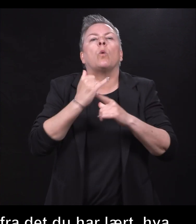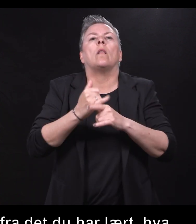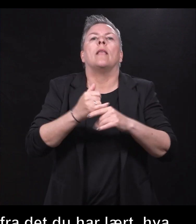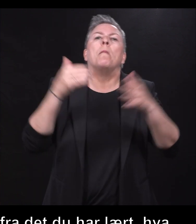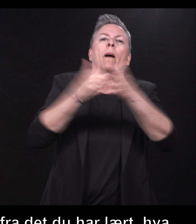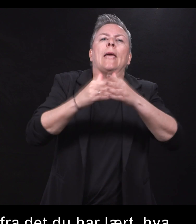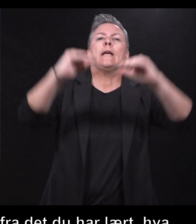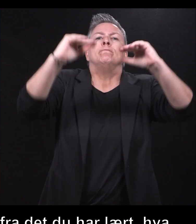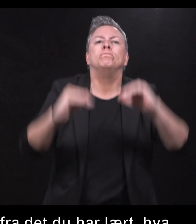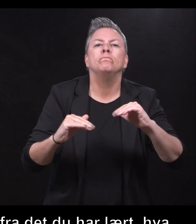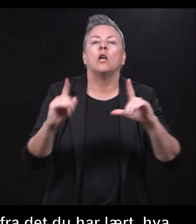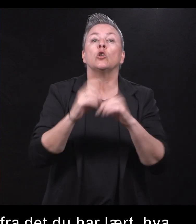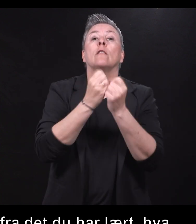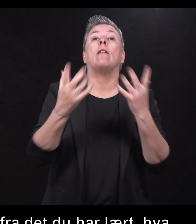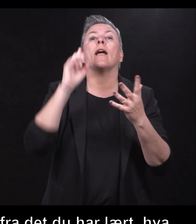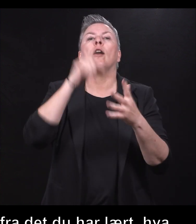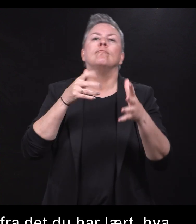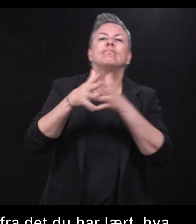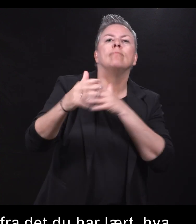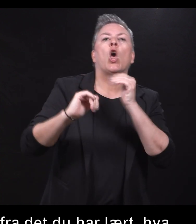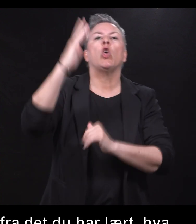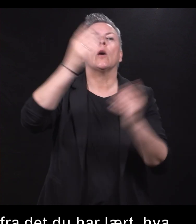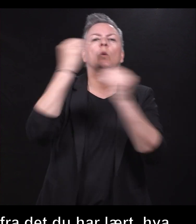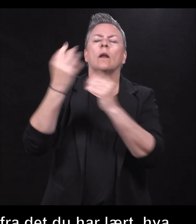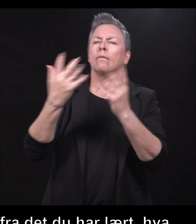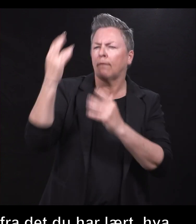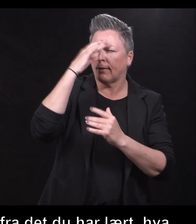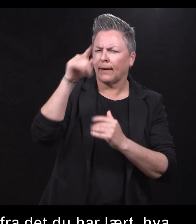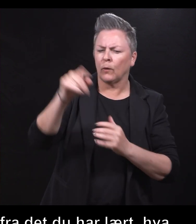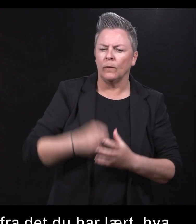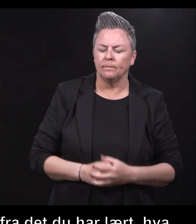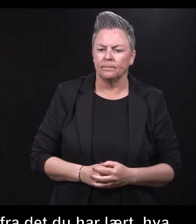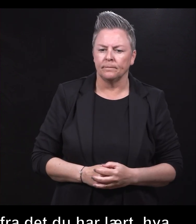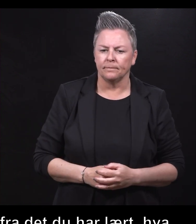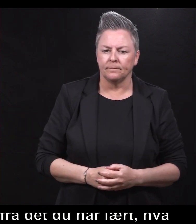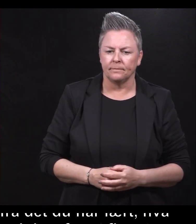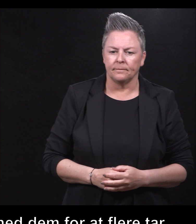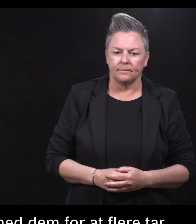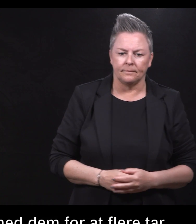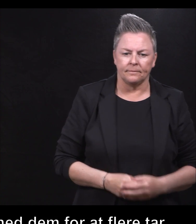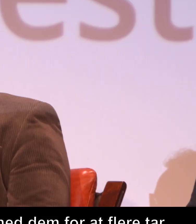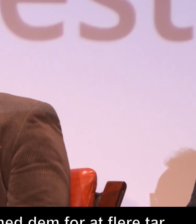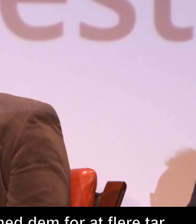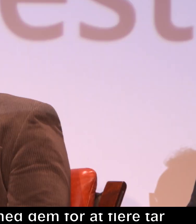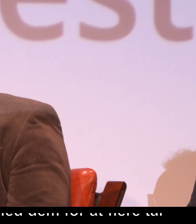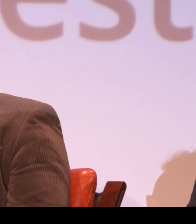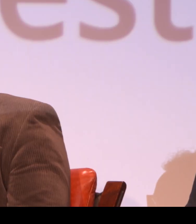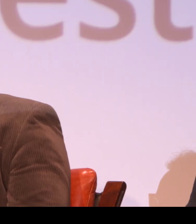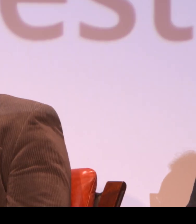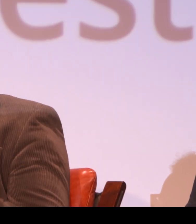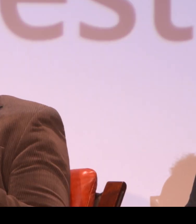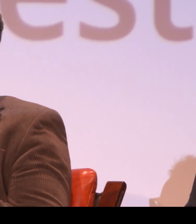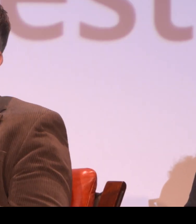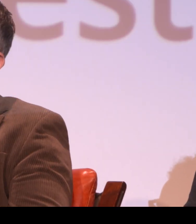for at flere tar høyere utdanning? Hva tenker du om det? Ja, et enkelt svar på det er